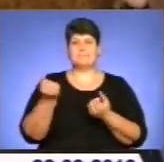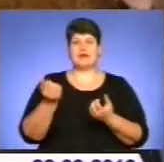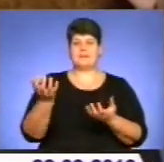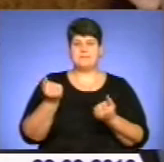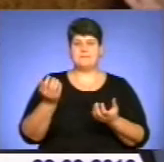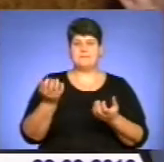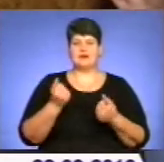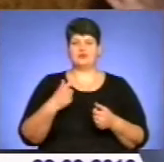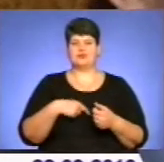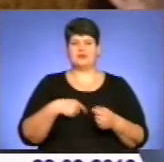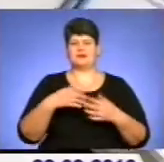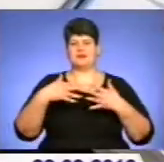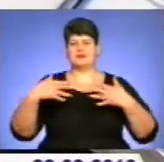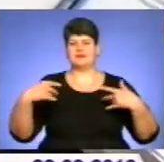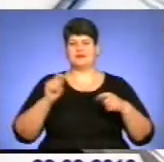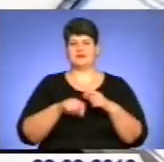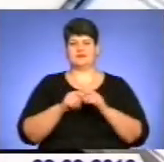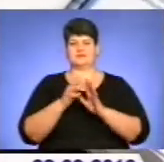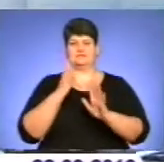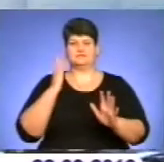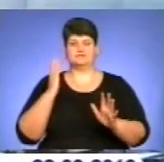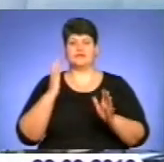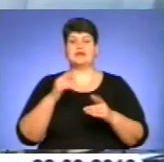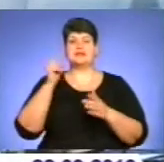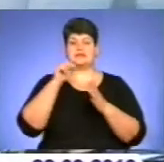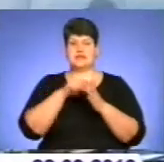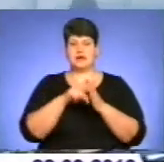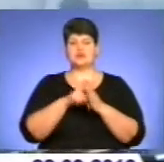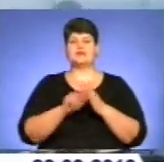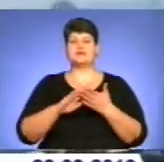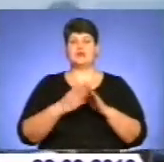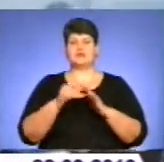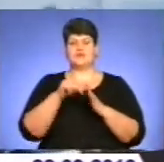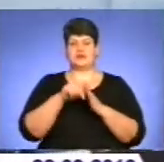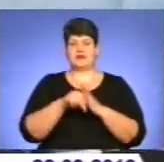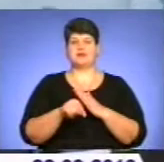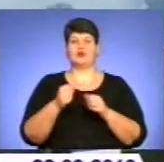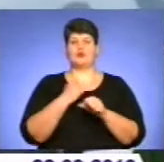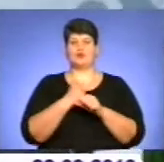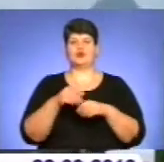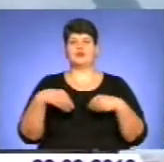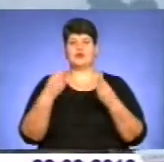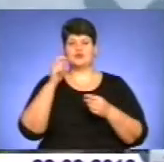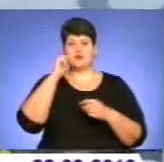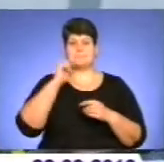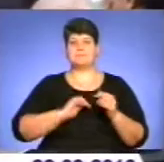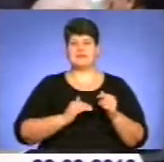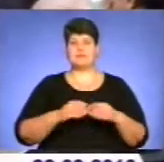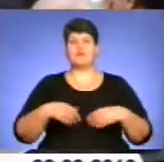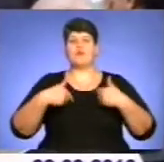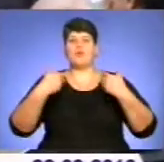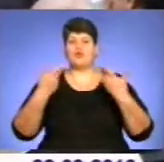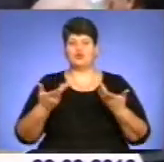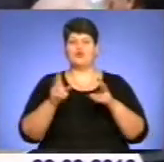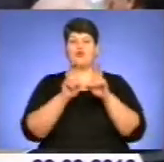офісі всі нескінченні черги. Знають ситуацію зсередини у Федерації роботодавців України. Бізнесмени пропонують для початку